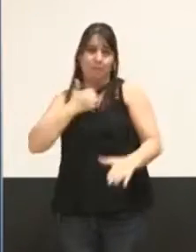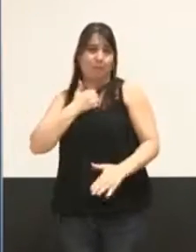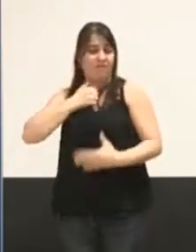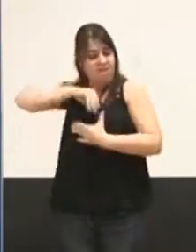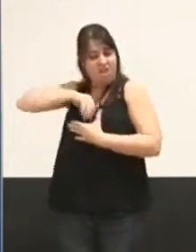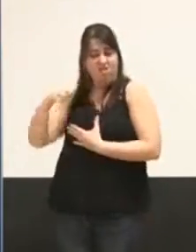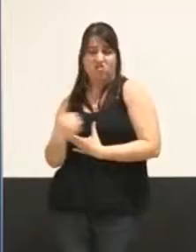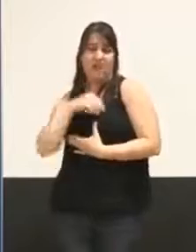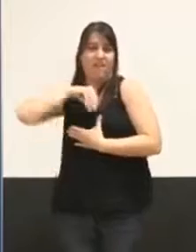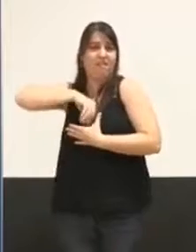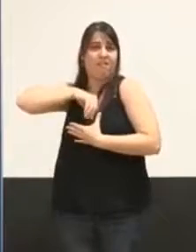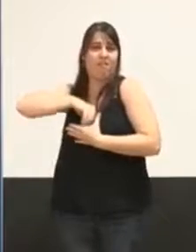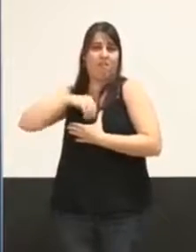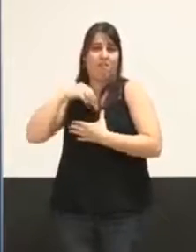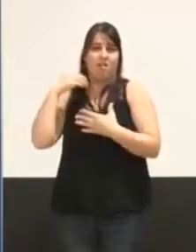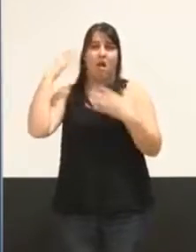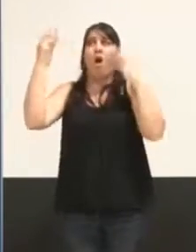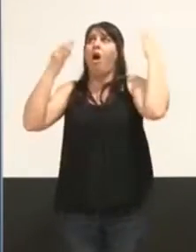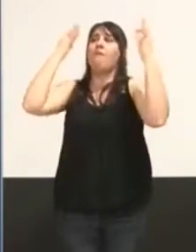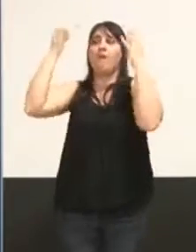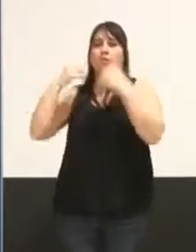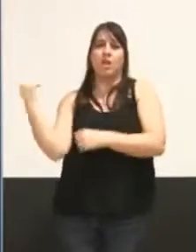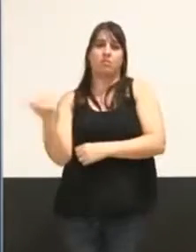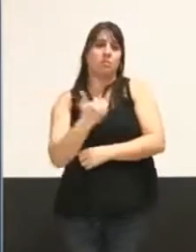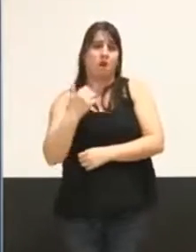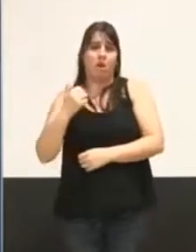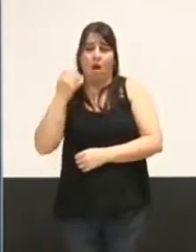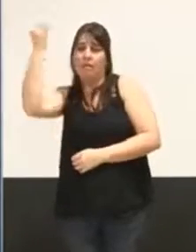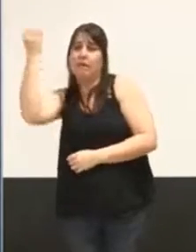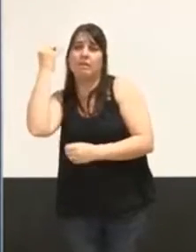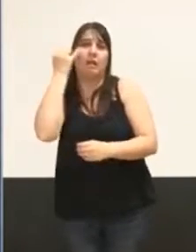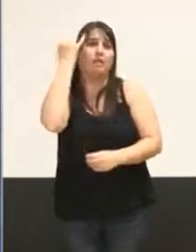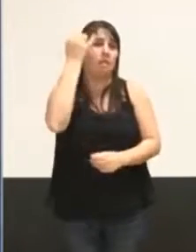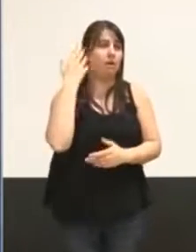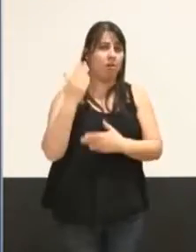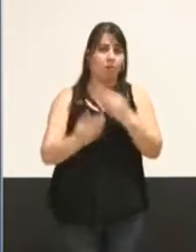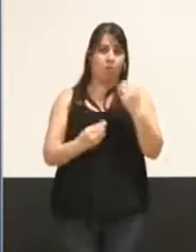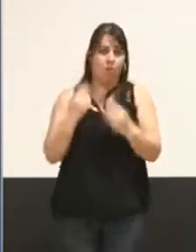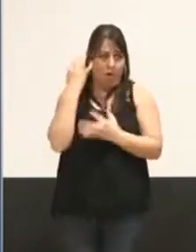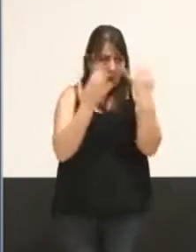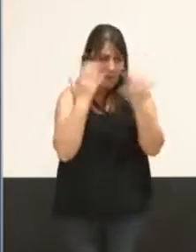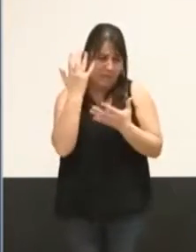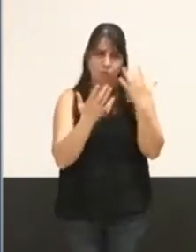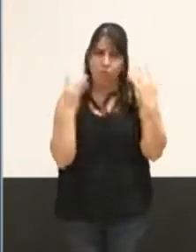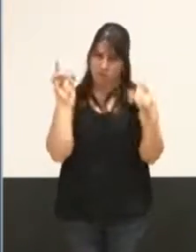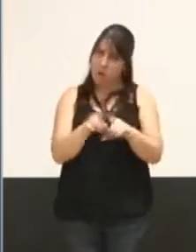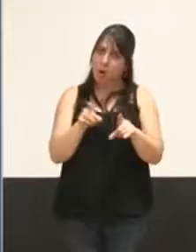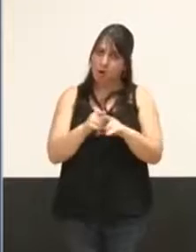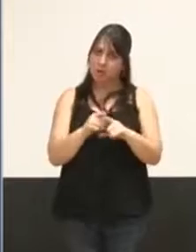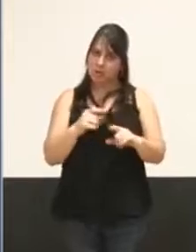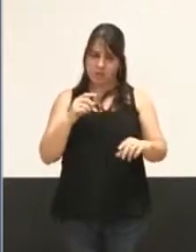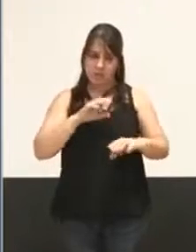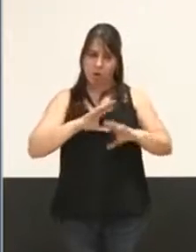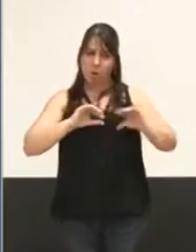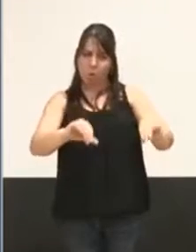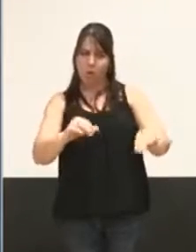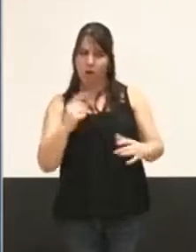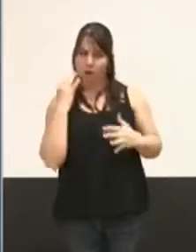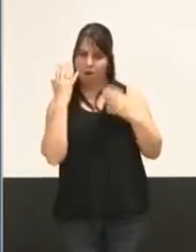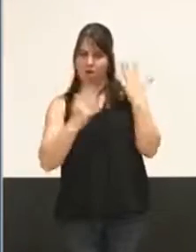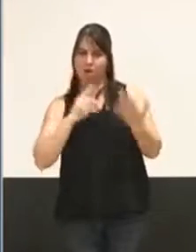fantasmes maniés par les uns ou par les autres, les inquiétudes, mais aussi les réalités qu'il faut savoir regarder sans pour autant